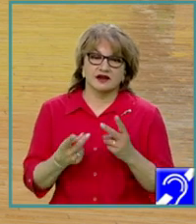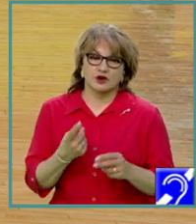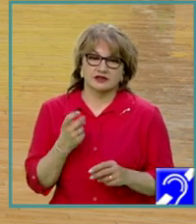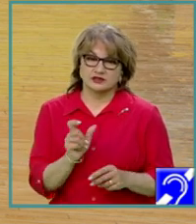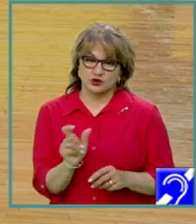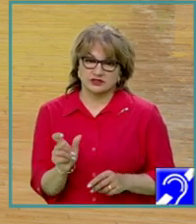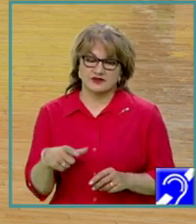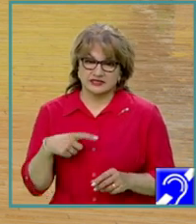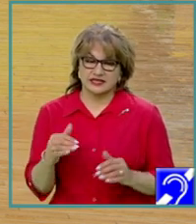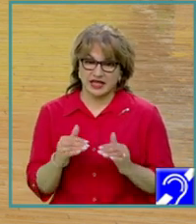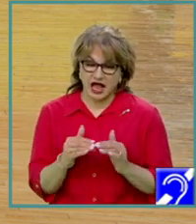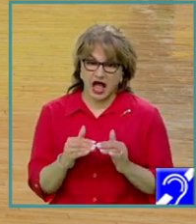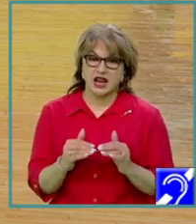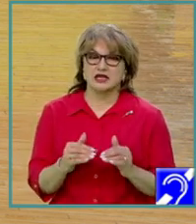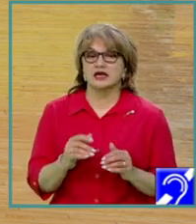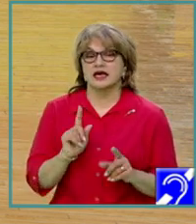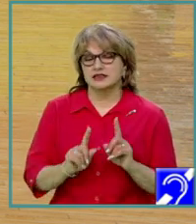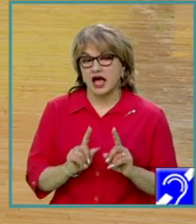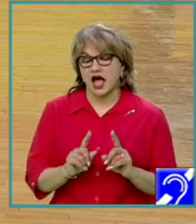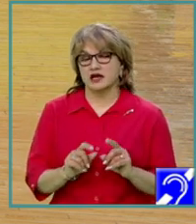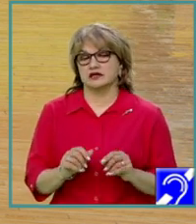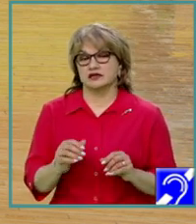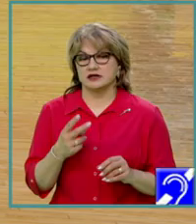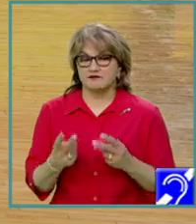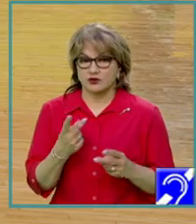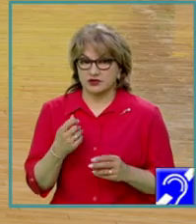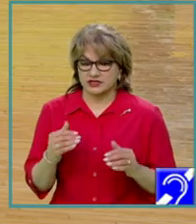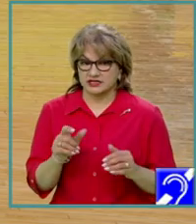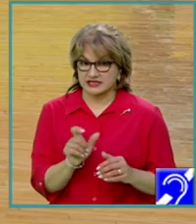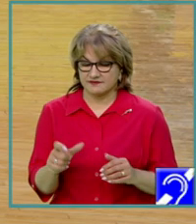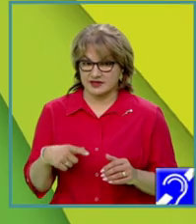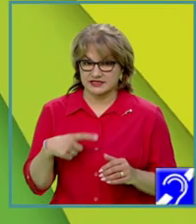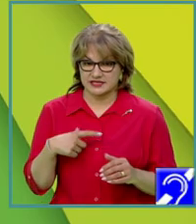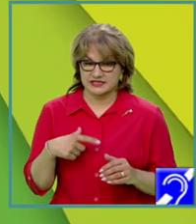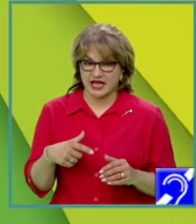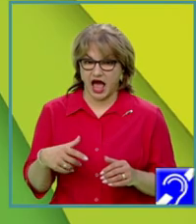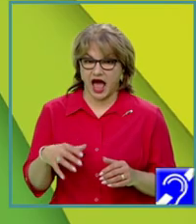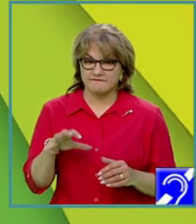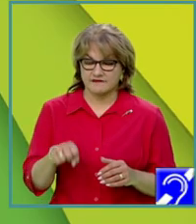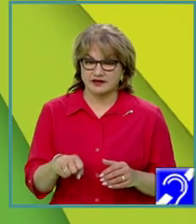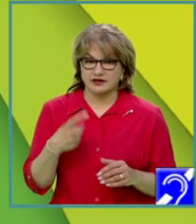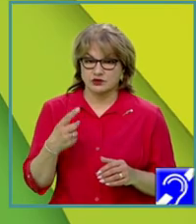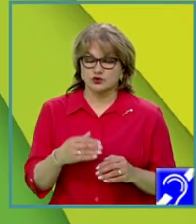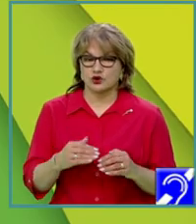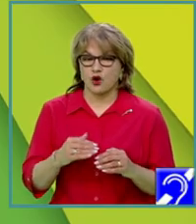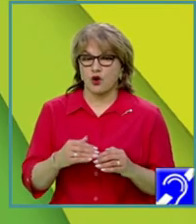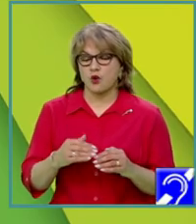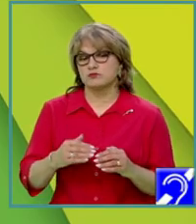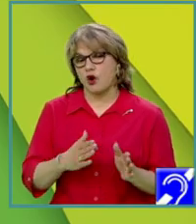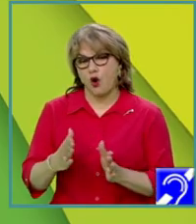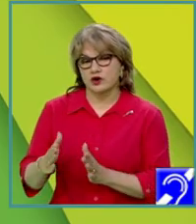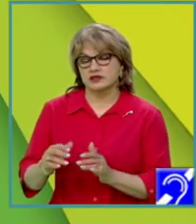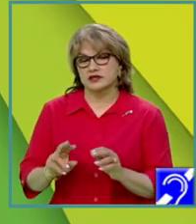secvență sunt egale, dacă valorile dintr-o secvență se află într-o ordine crescătoare